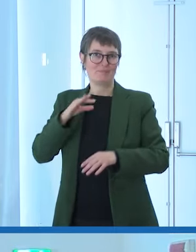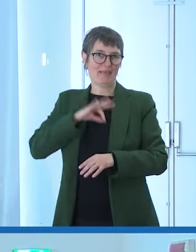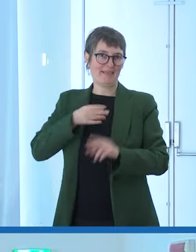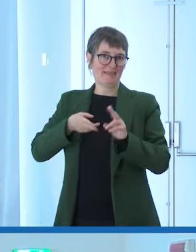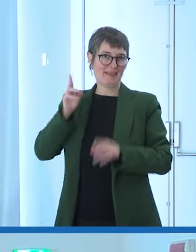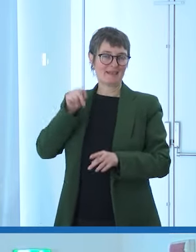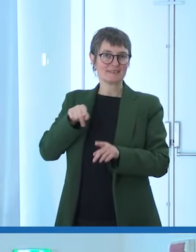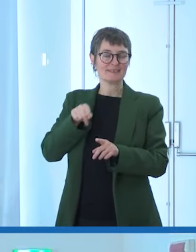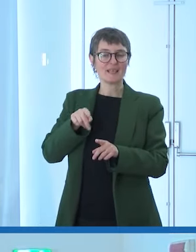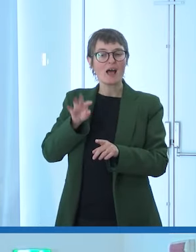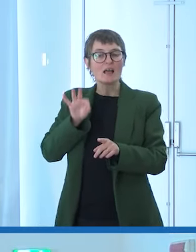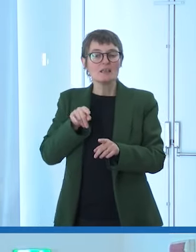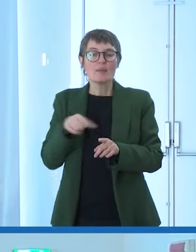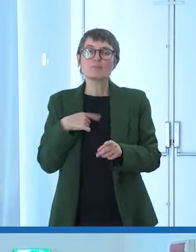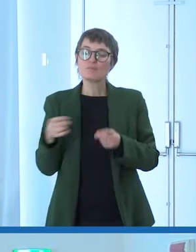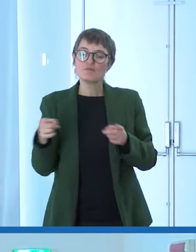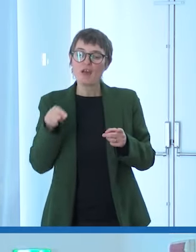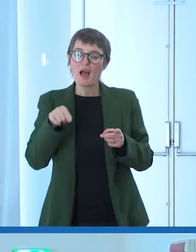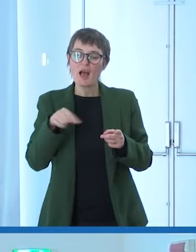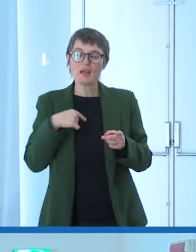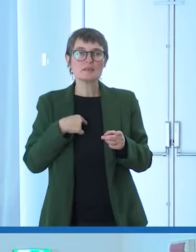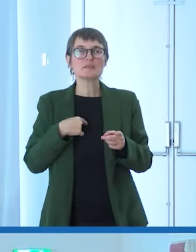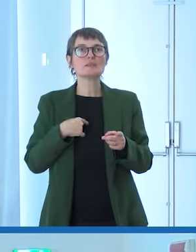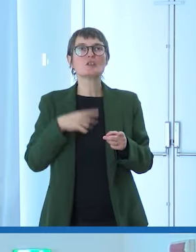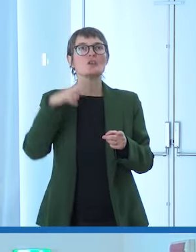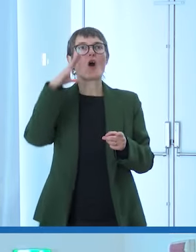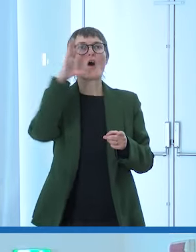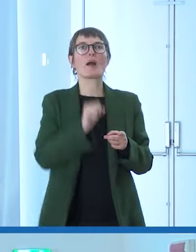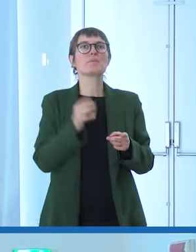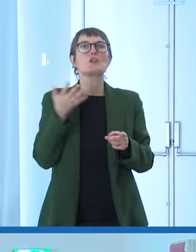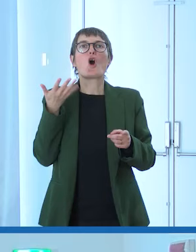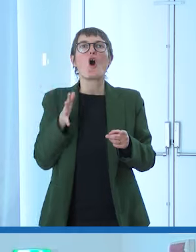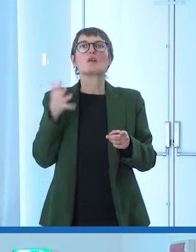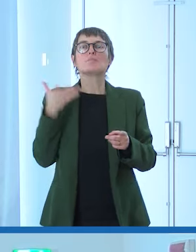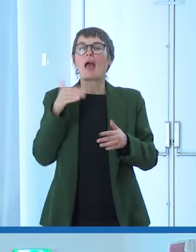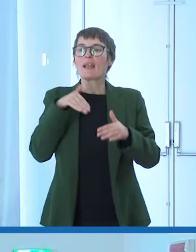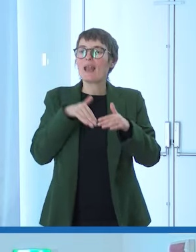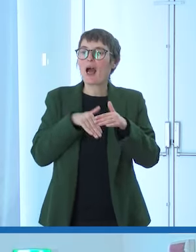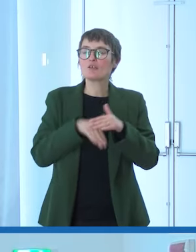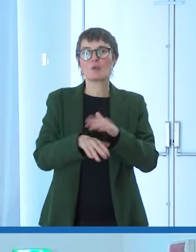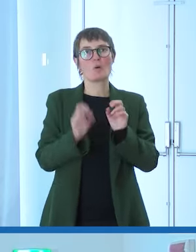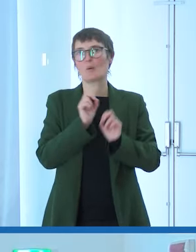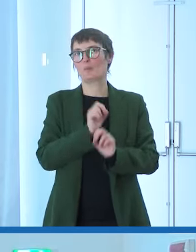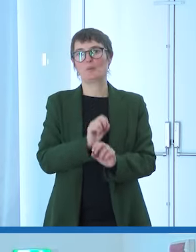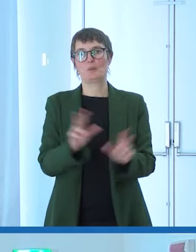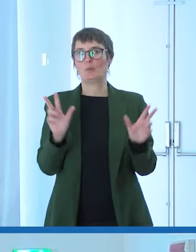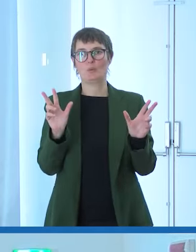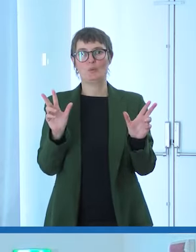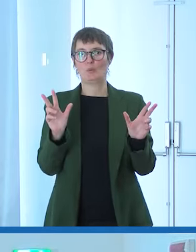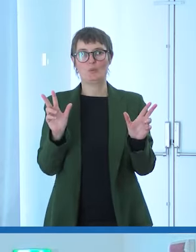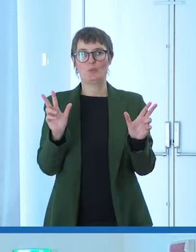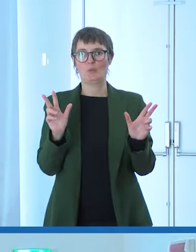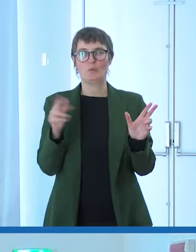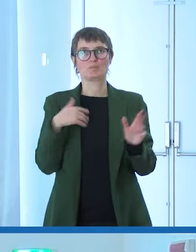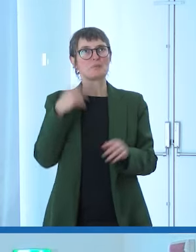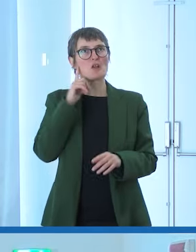di aver deciso che non mi potevo più nascondere cioè quel film a cui penso ho ripensato non